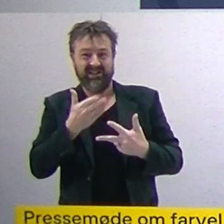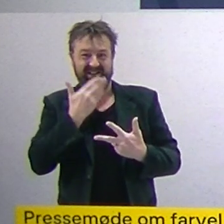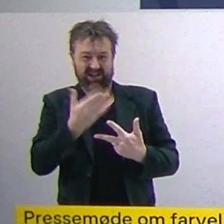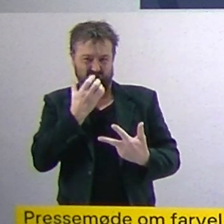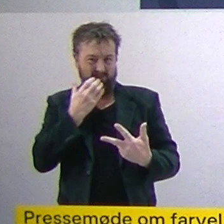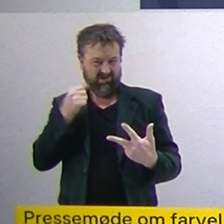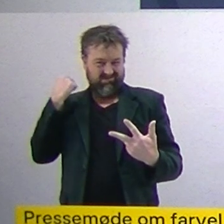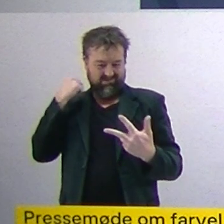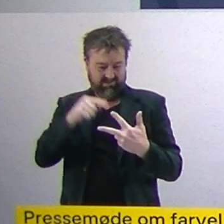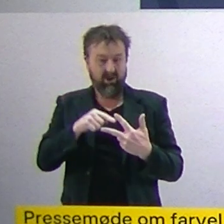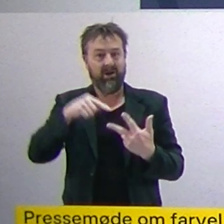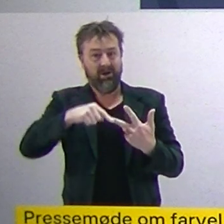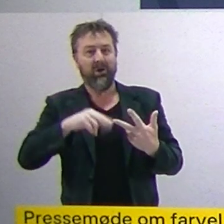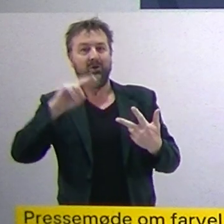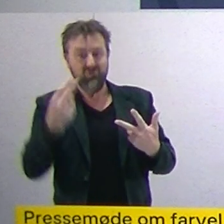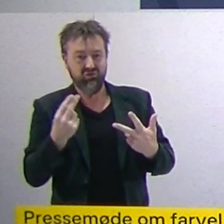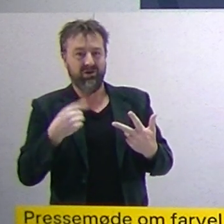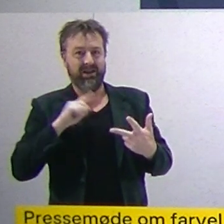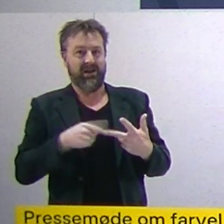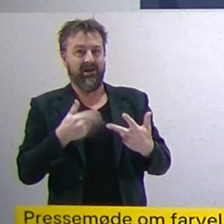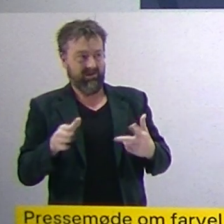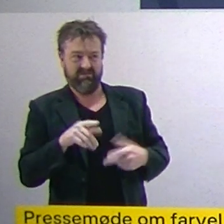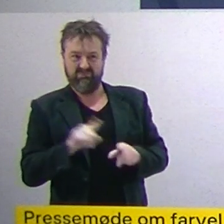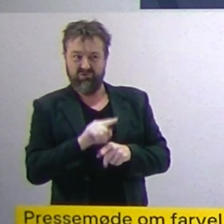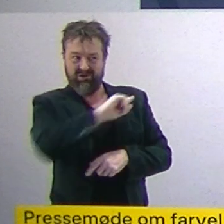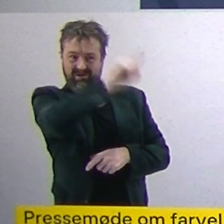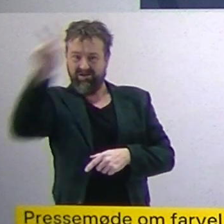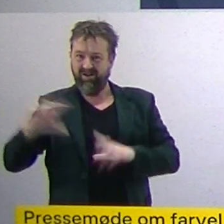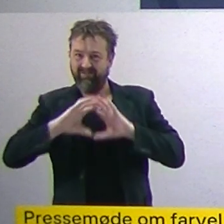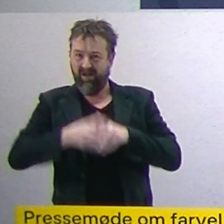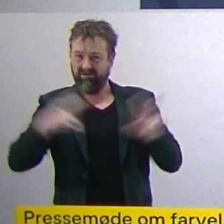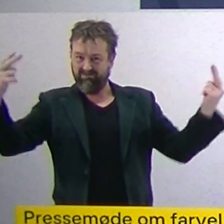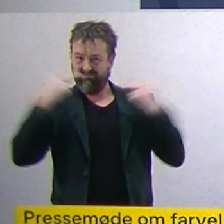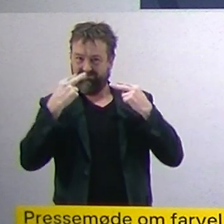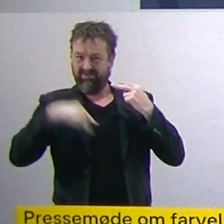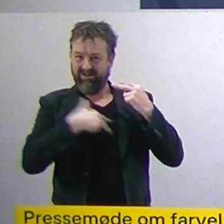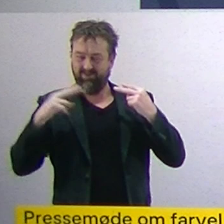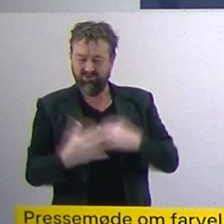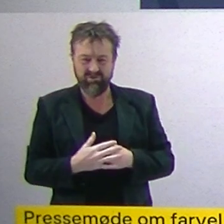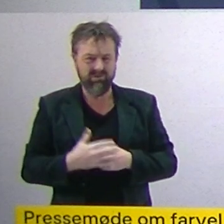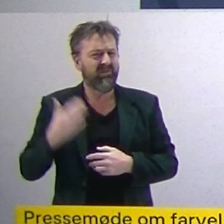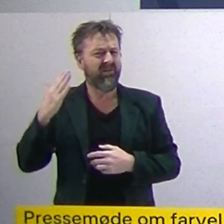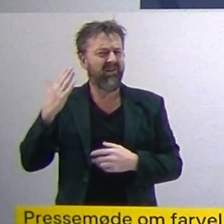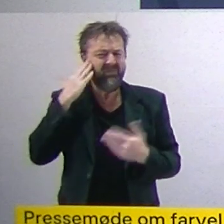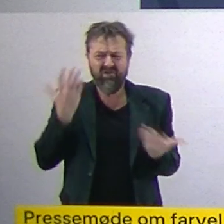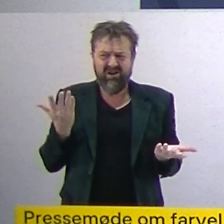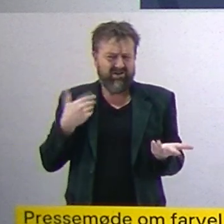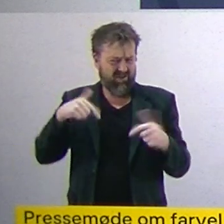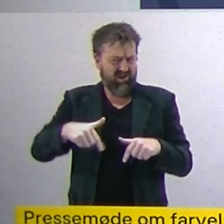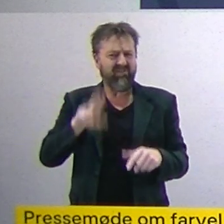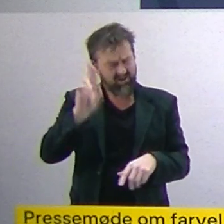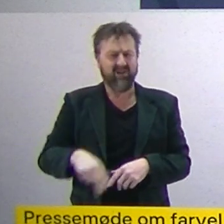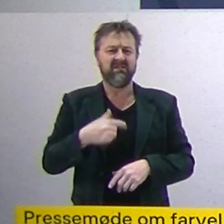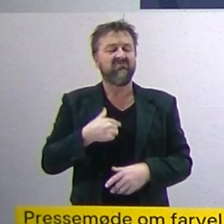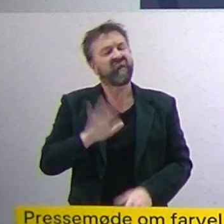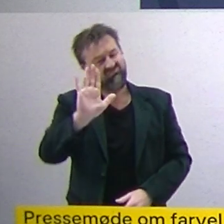nu for tredje gang igen, så kigger verden på Danmark. Og hvorfor står vi så i den helt unikke situation, hvor vi med sikkerhed